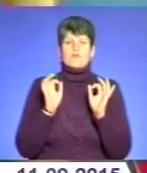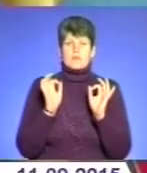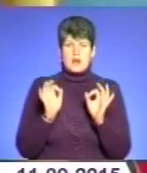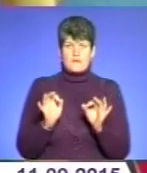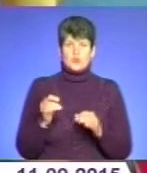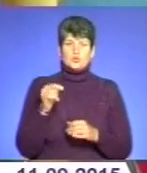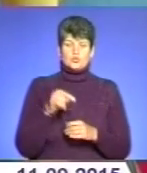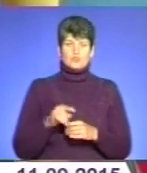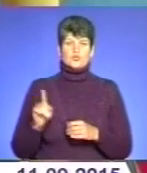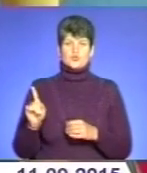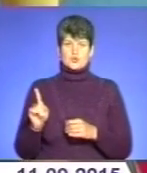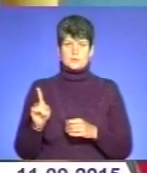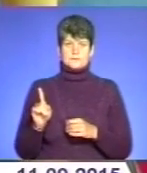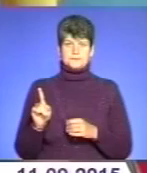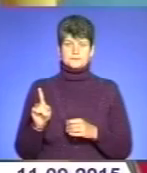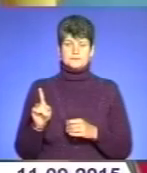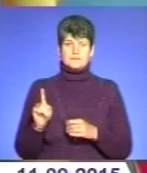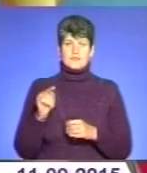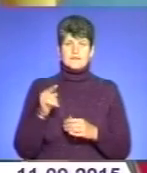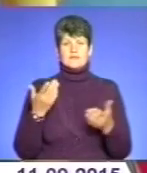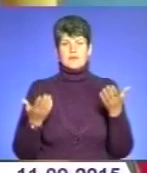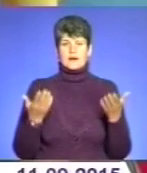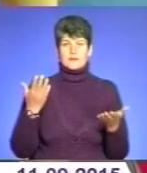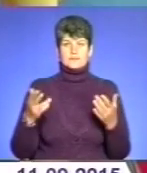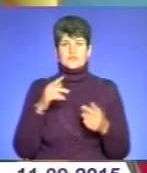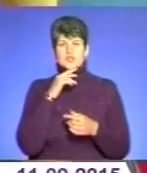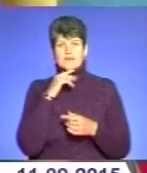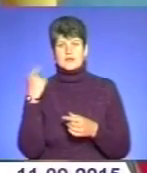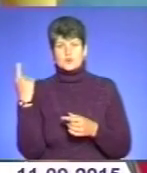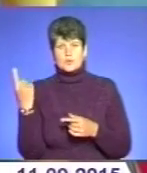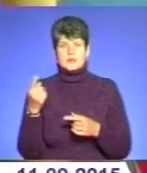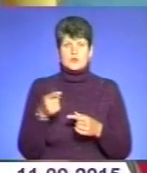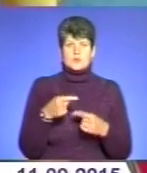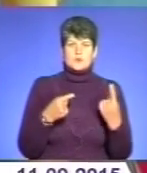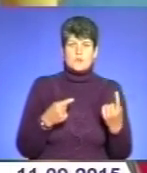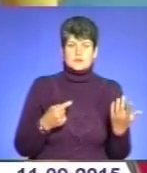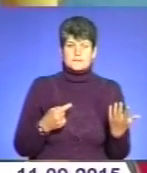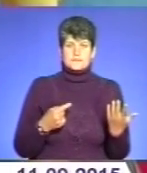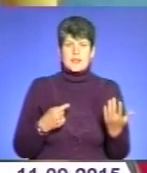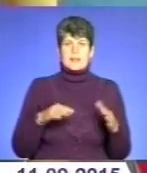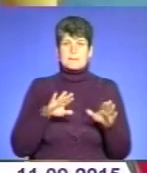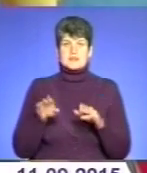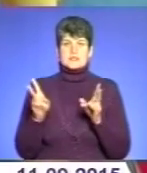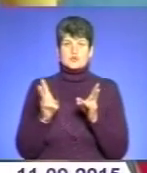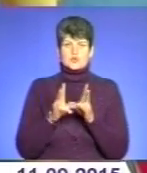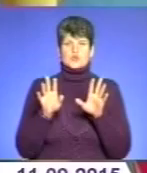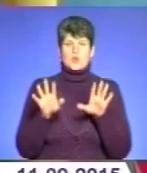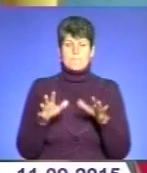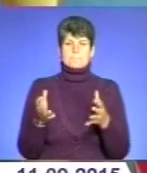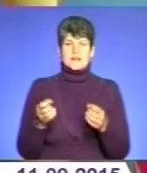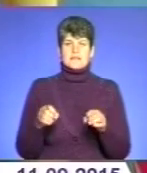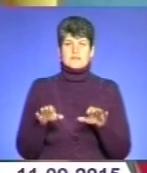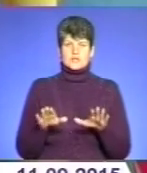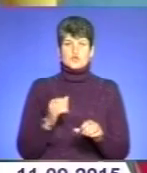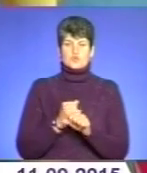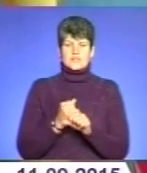він вагав самі з Чернівецькою областю і Тернопільською. Але після зустрічі з головою таки прийняв рішення це